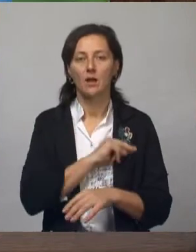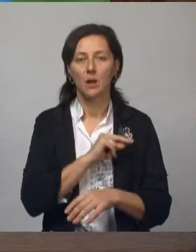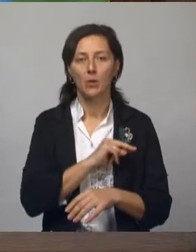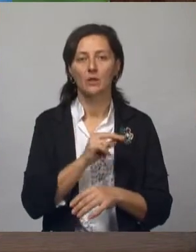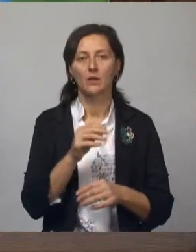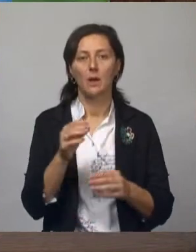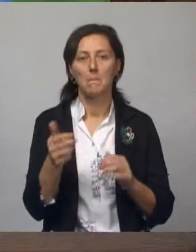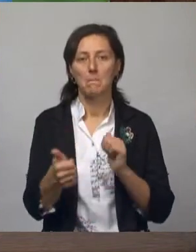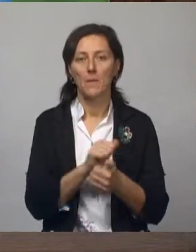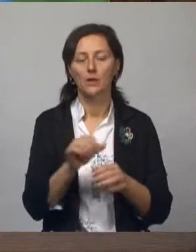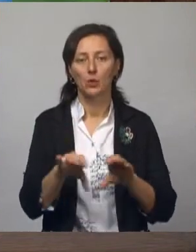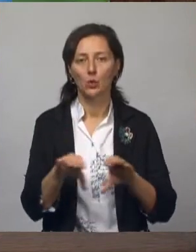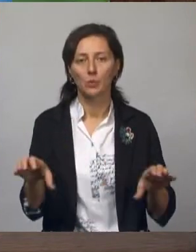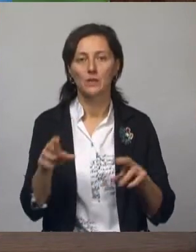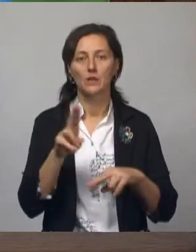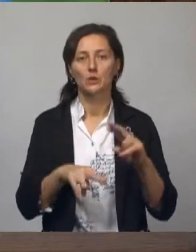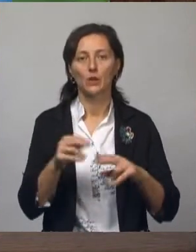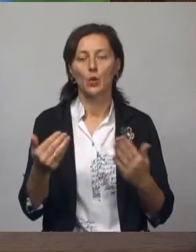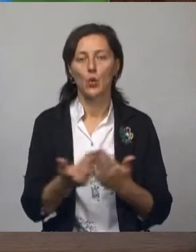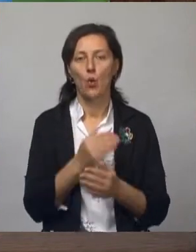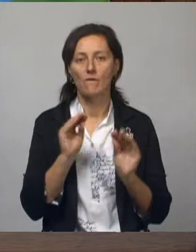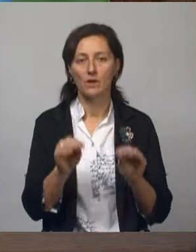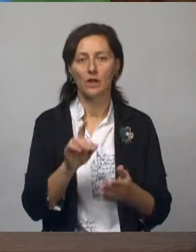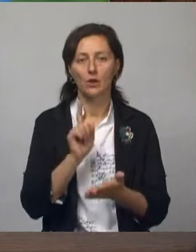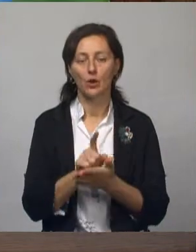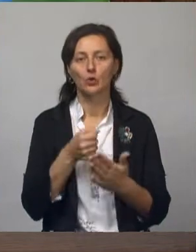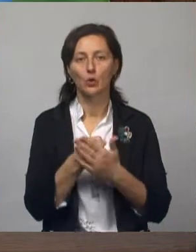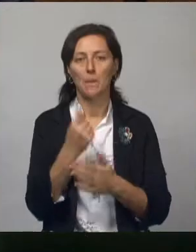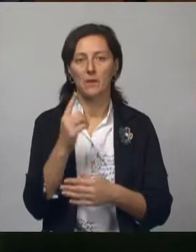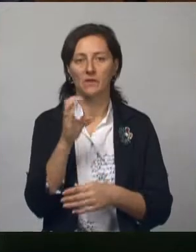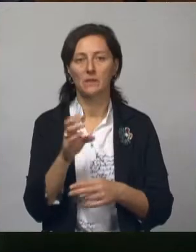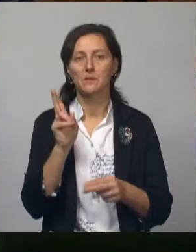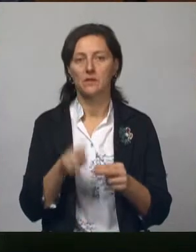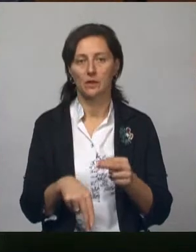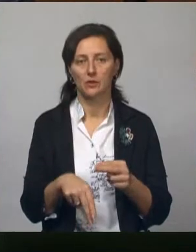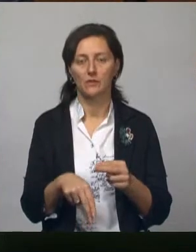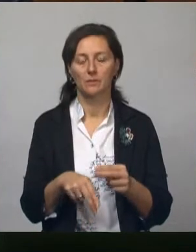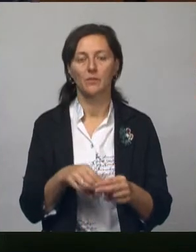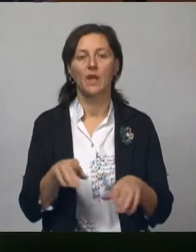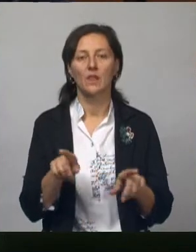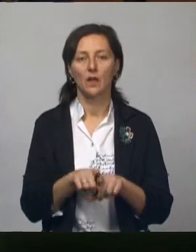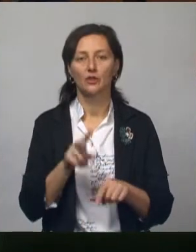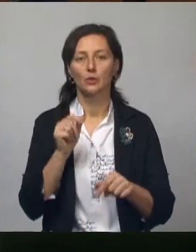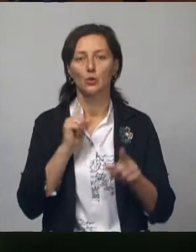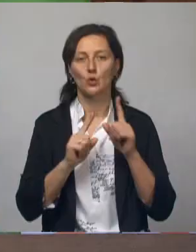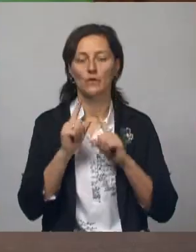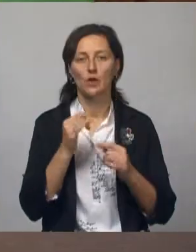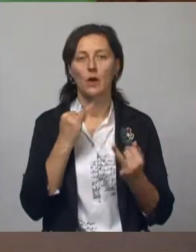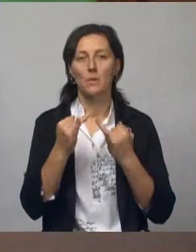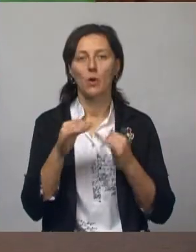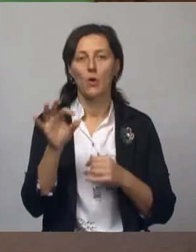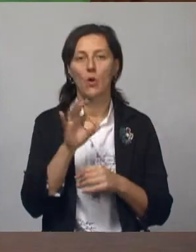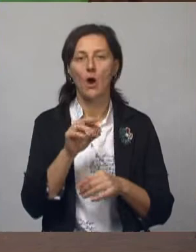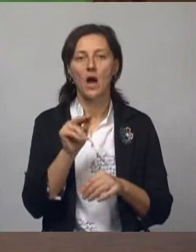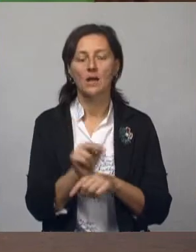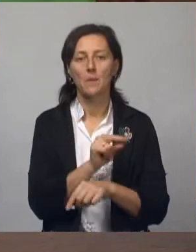сетей, по строительству новых должны до 1 сентября завершать. Также на совещании обсудили ход работ